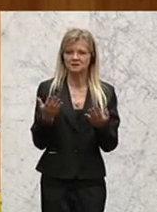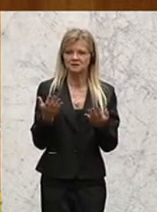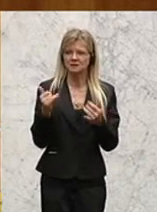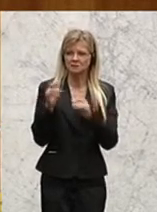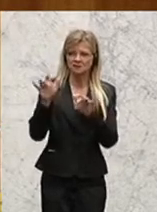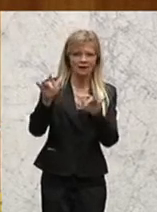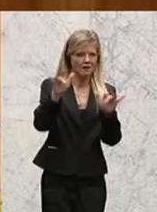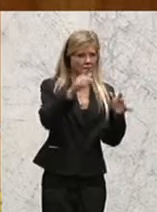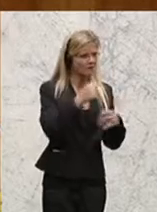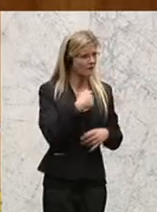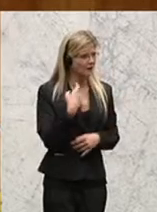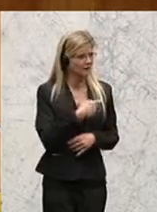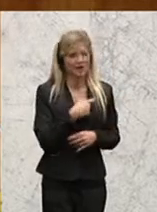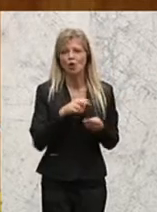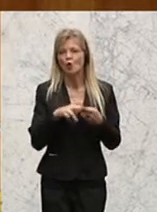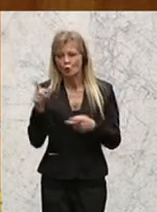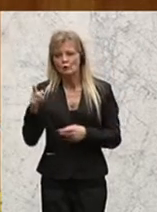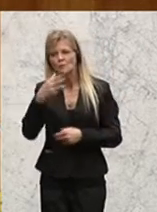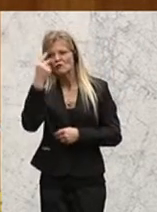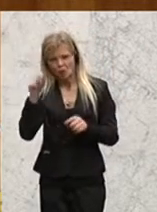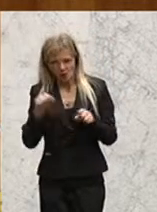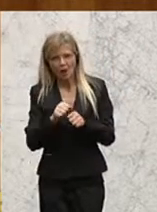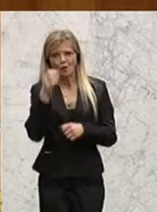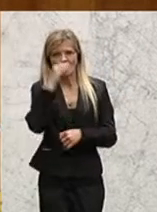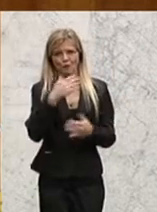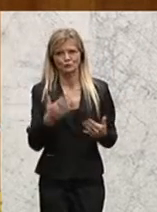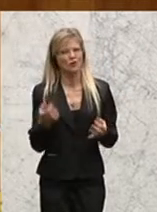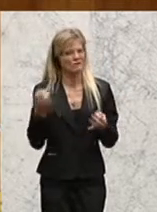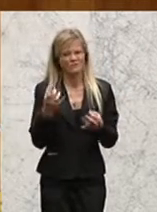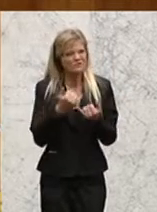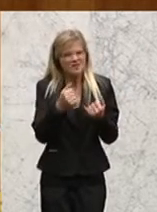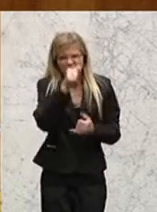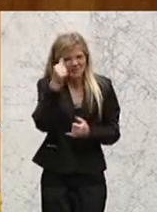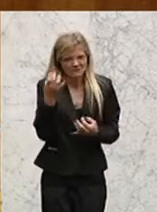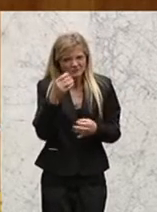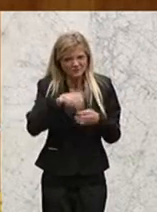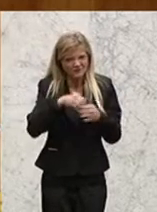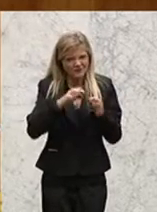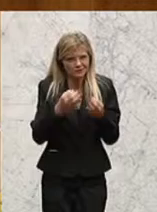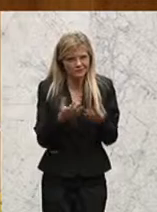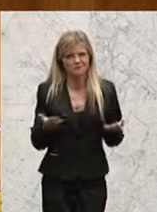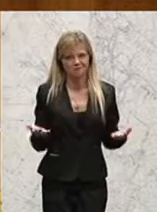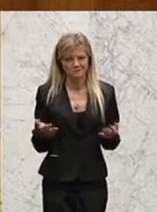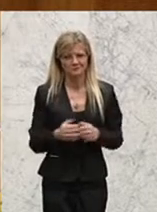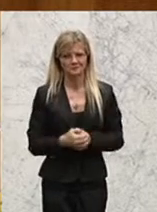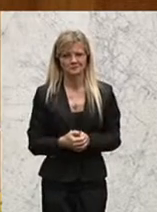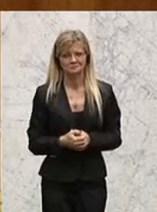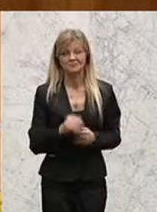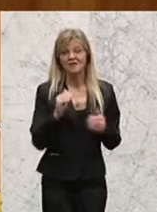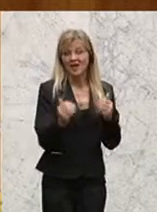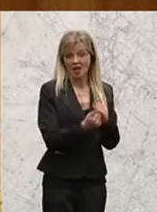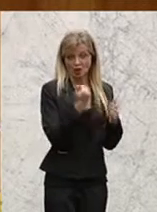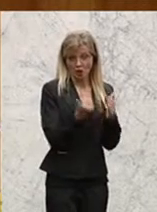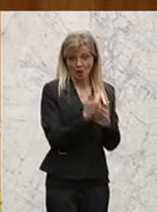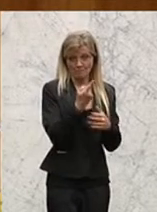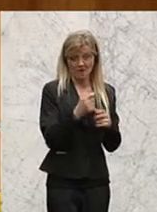und der auch draußen bei der Bevölkerung geglaubt wird. Und dieser Glaubenssatz heißt, dass die erneuerbaren Energien